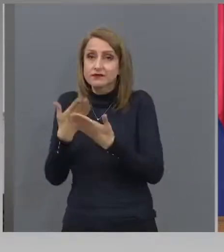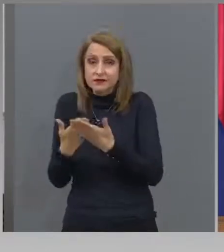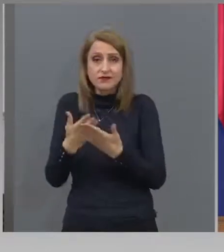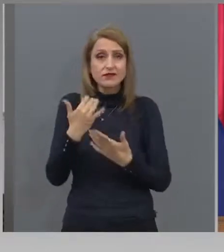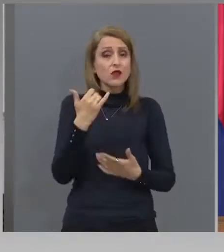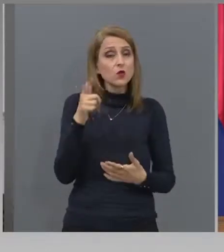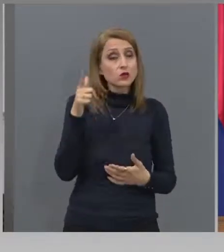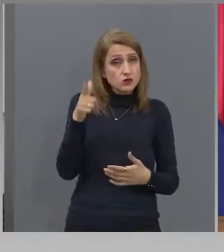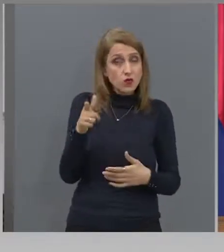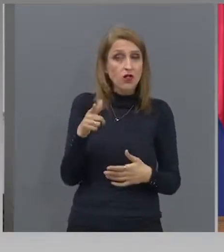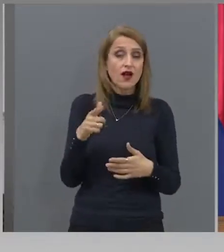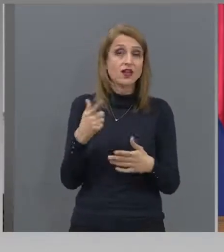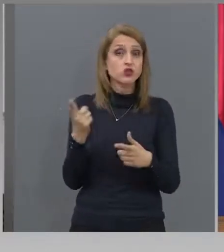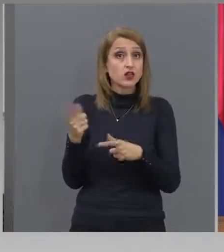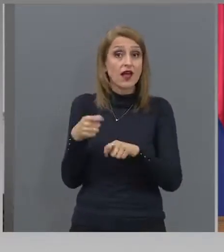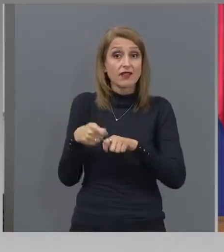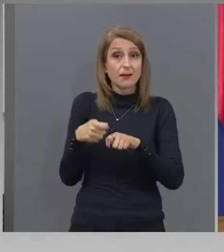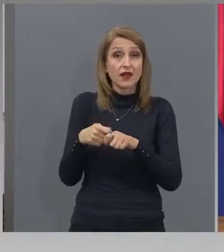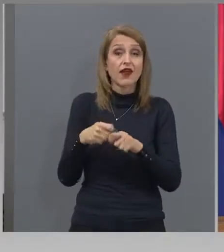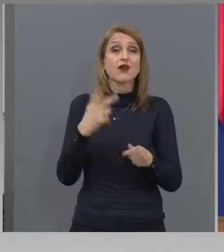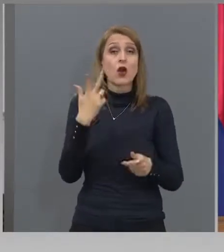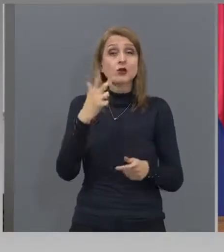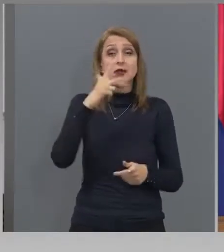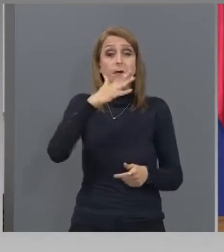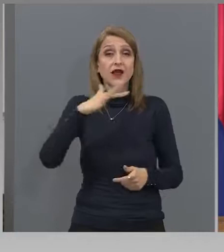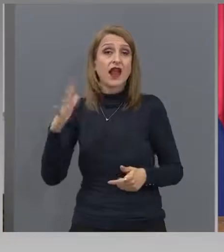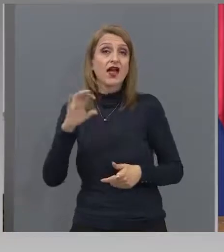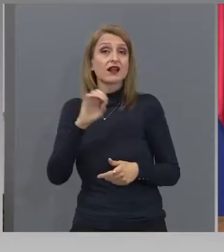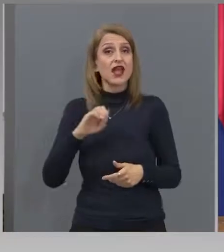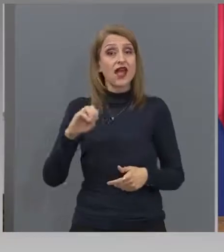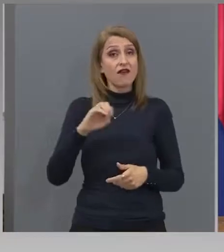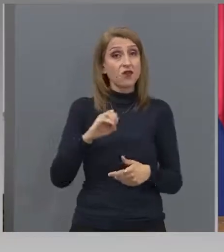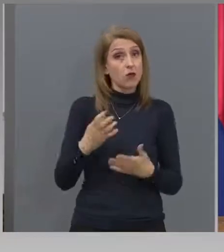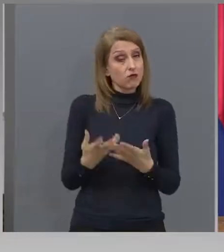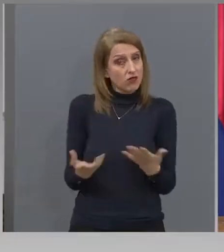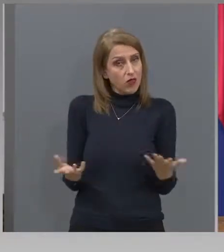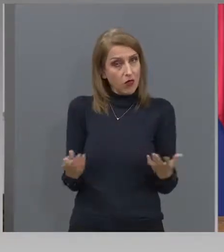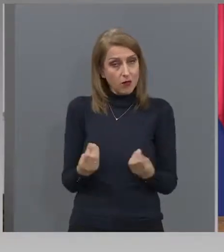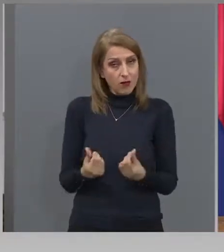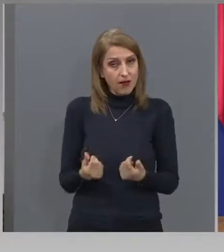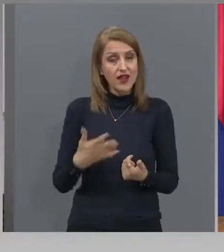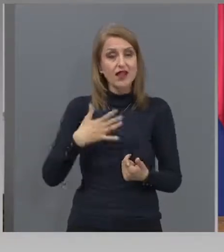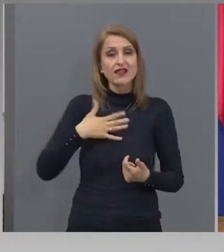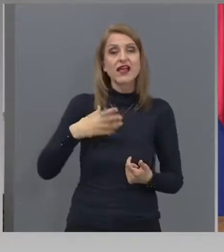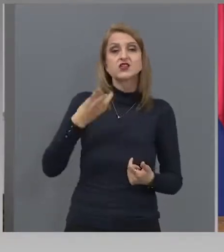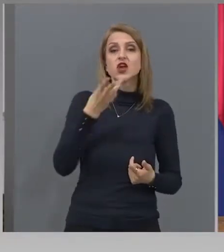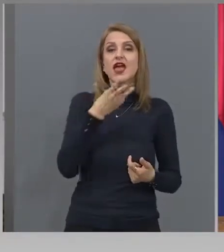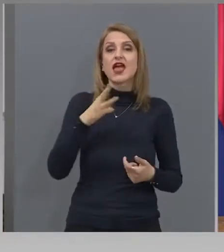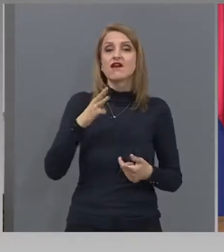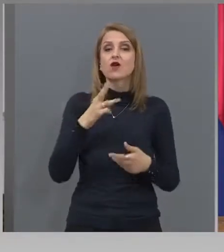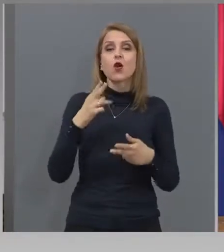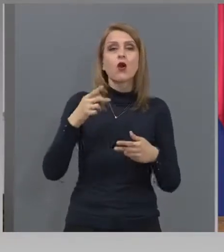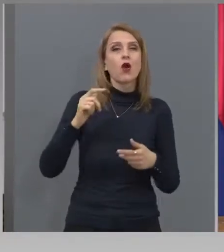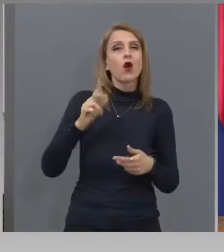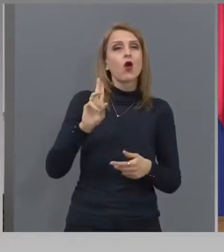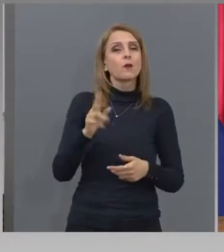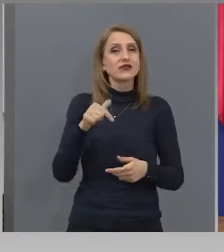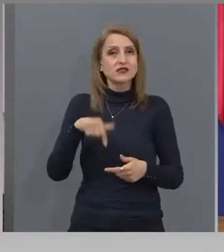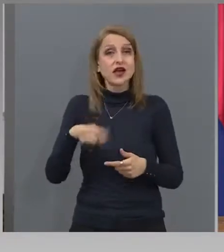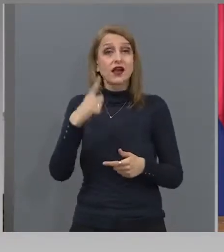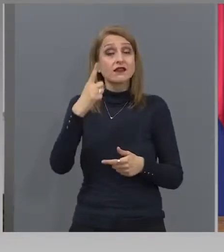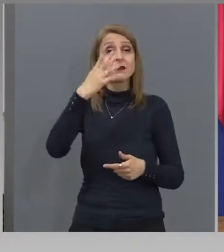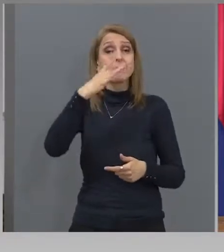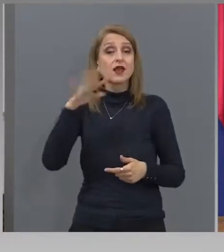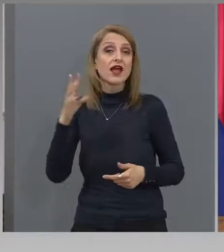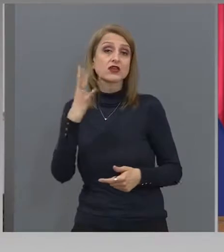лидерите 8 милиарда евро, съм много пари. Наш еврокомисар от нейната програма, Мария, 1 милиард и 40 милиона